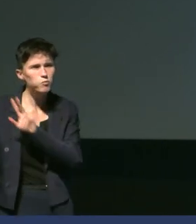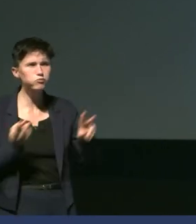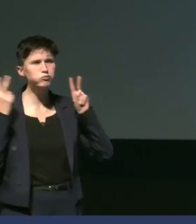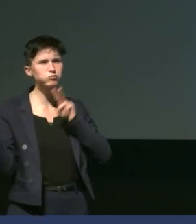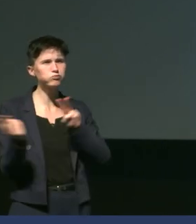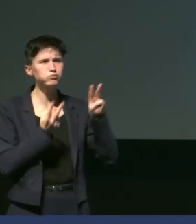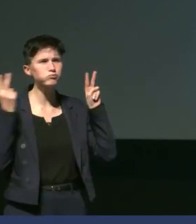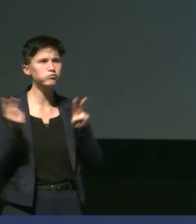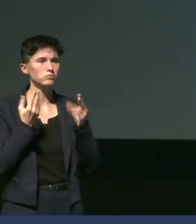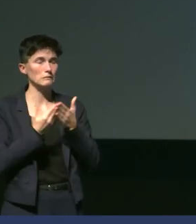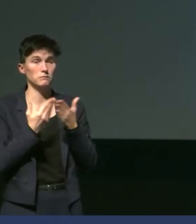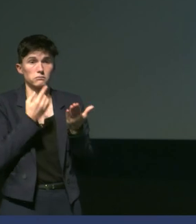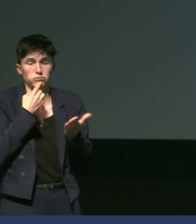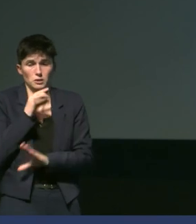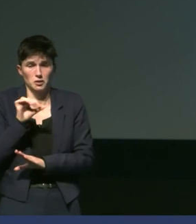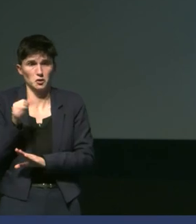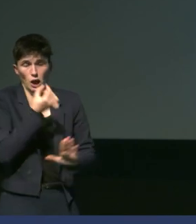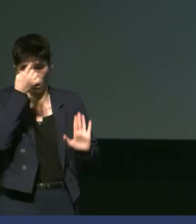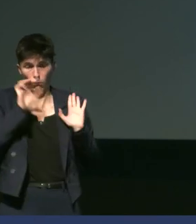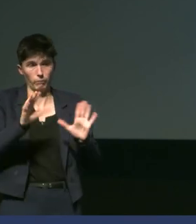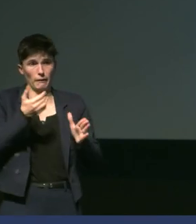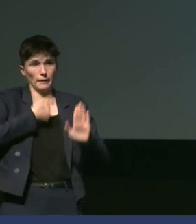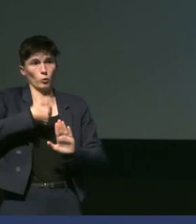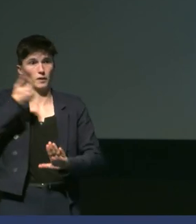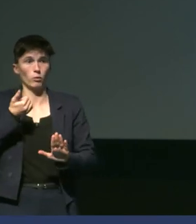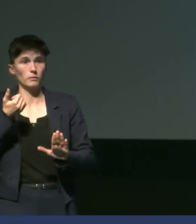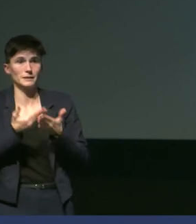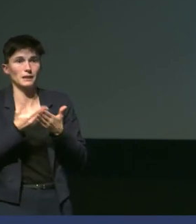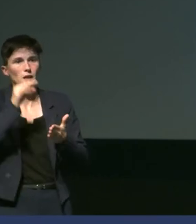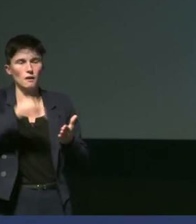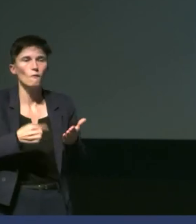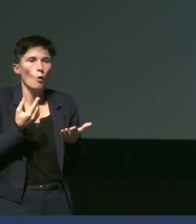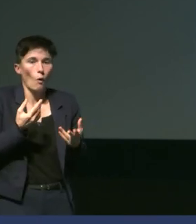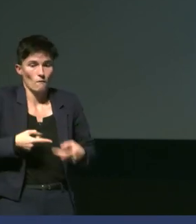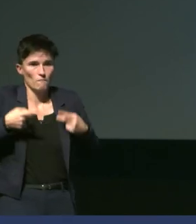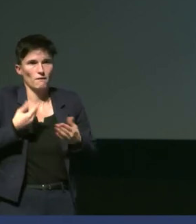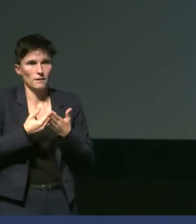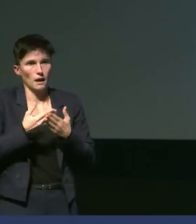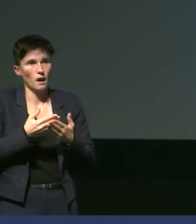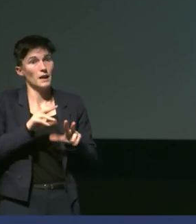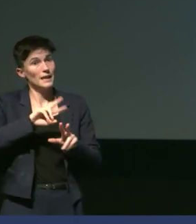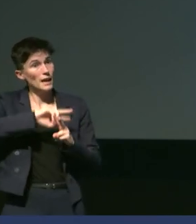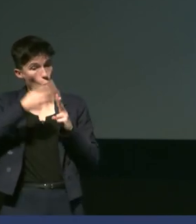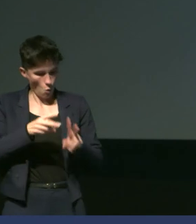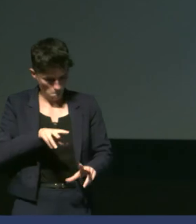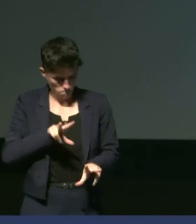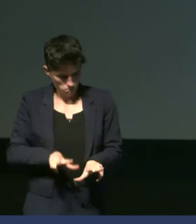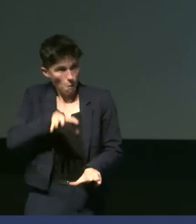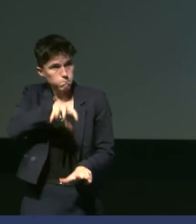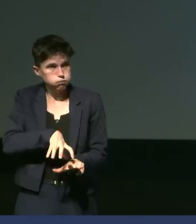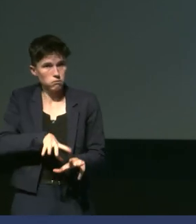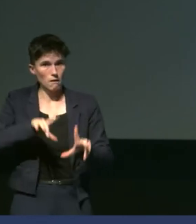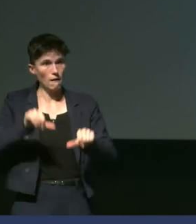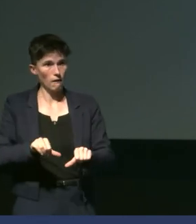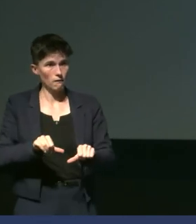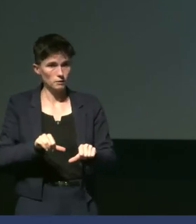Et alors là, ce n plus du tout chacun pour soi. Là, il faut qu survive. Là, ils ont les œufs. Là, ils ont les œufs sur les pattes. sont tous collés